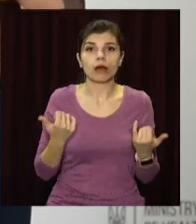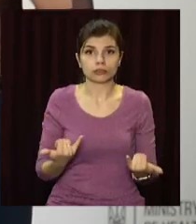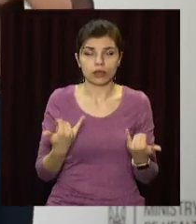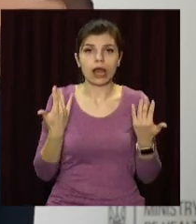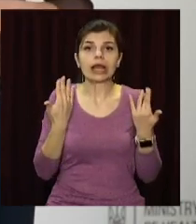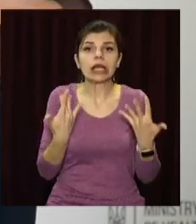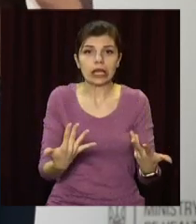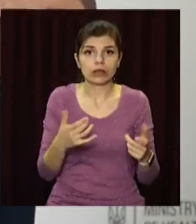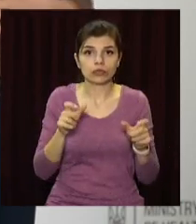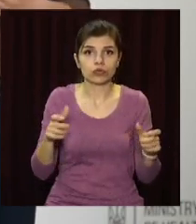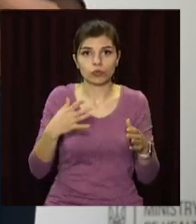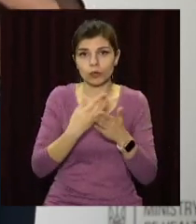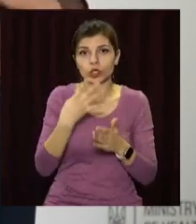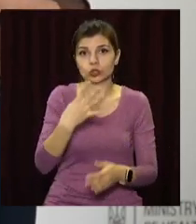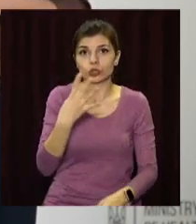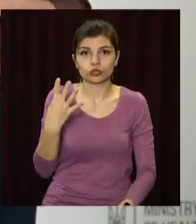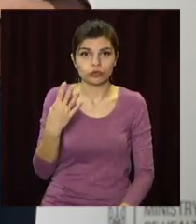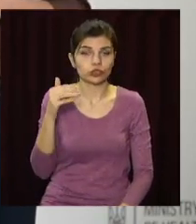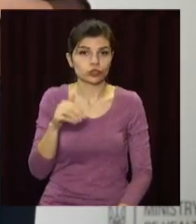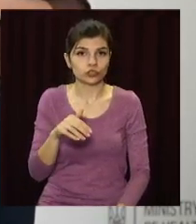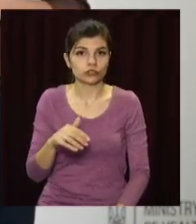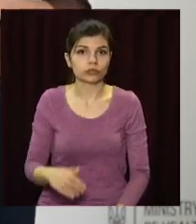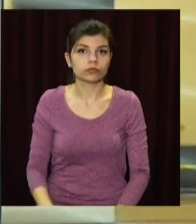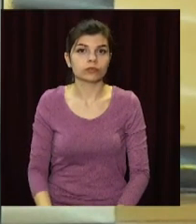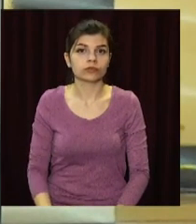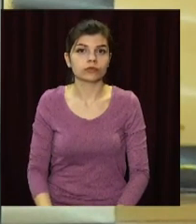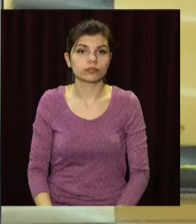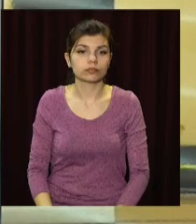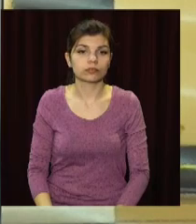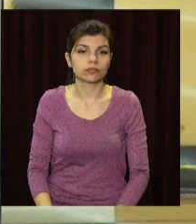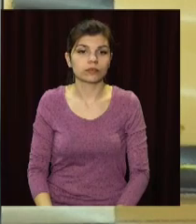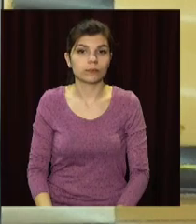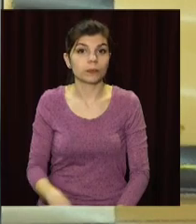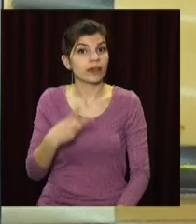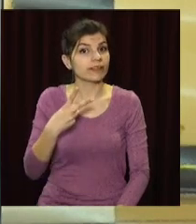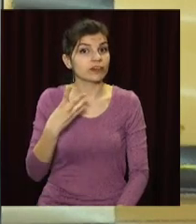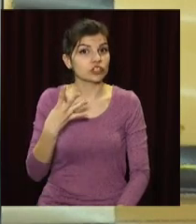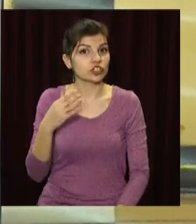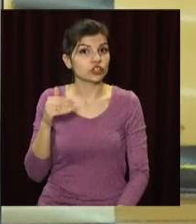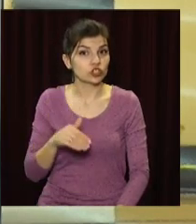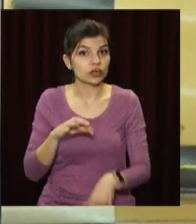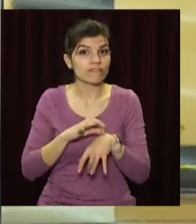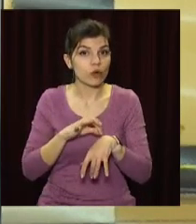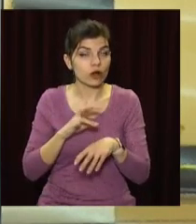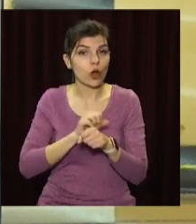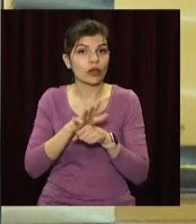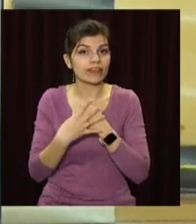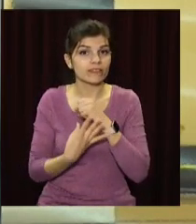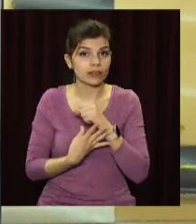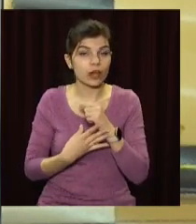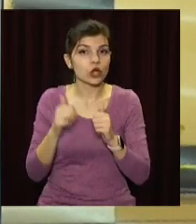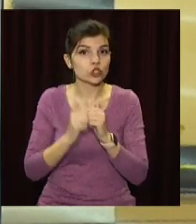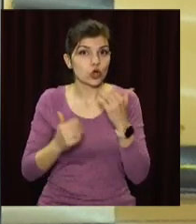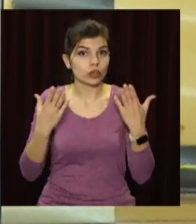кількість вже порядка 44 тисяч. 24 тисячі хворих ковід-19